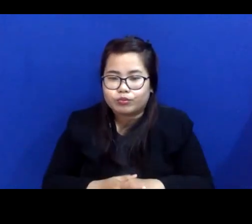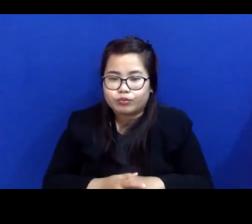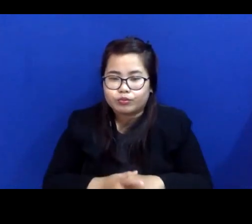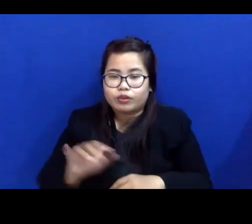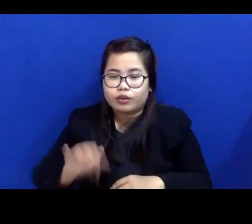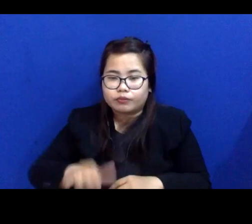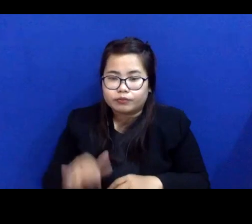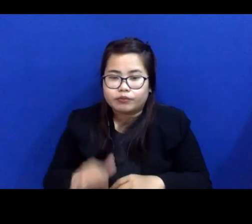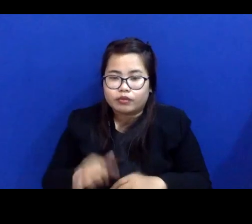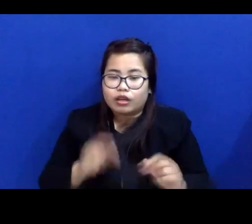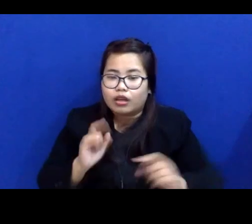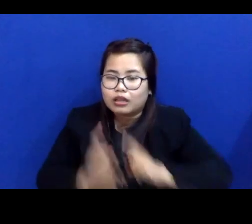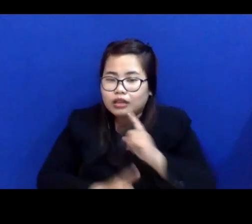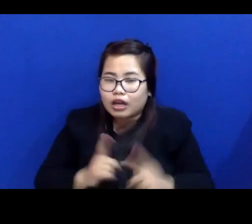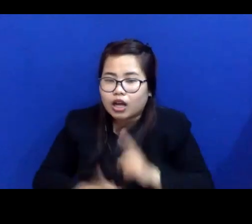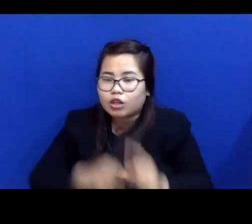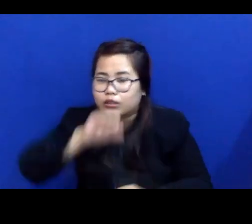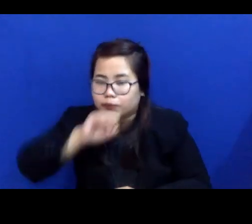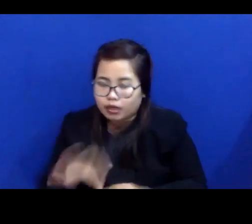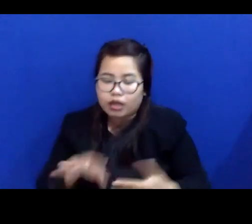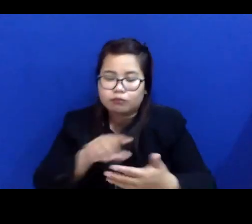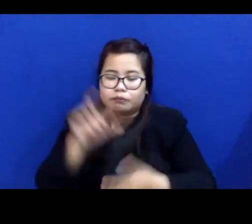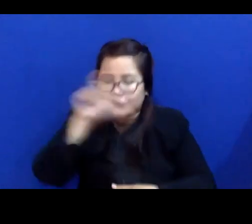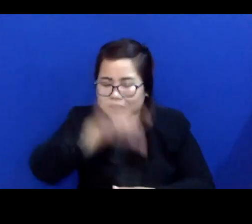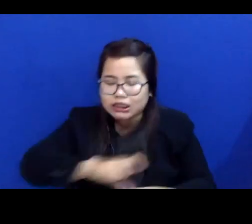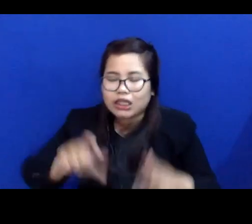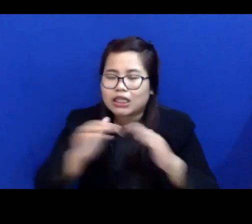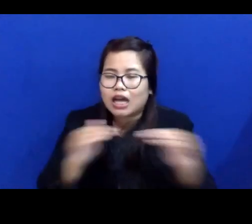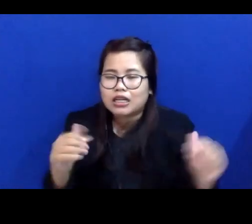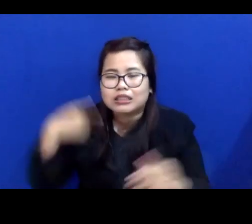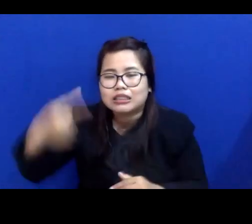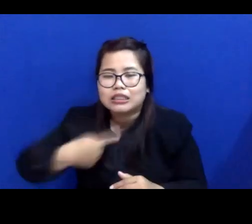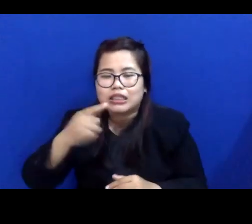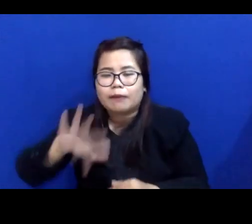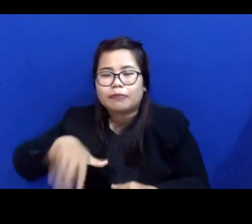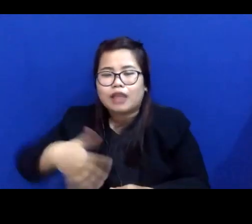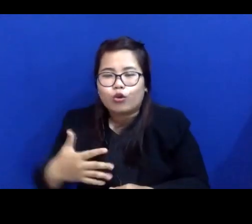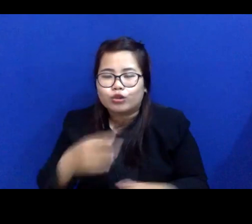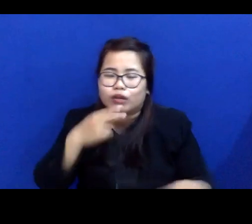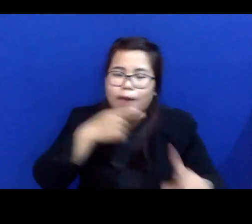Kalau yang namanya pencari keadilan, tiap tahun nambah.